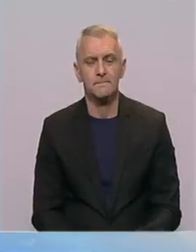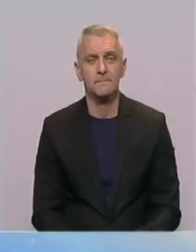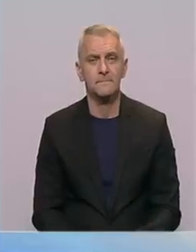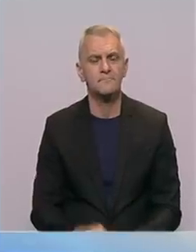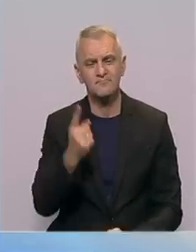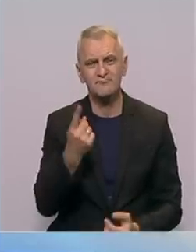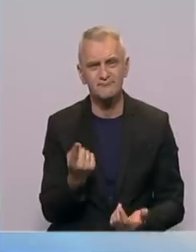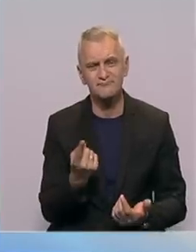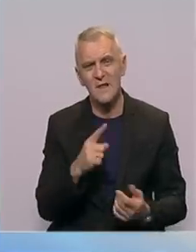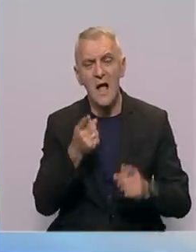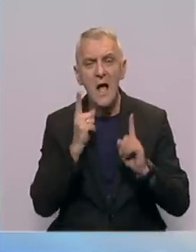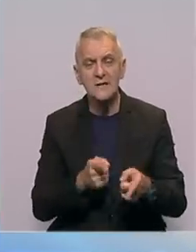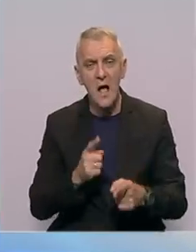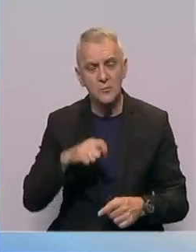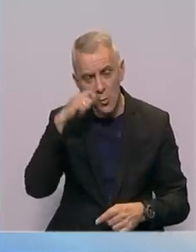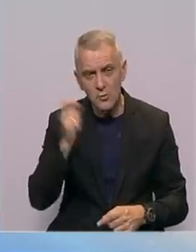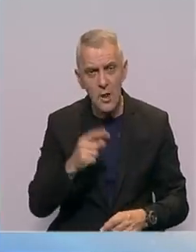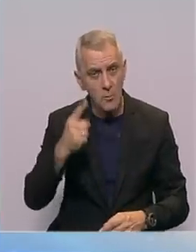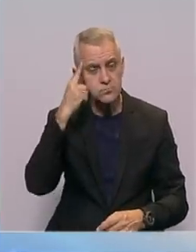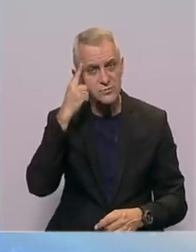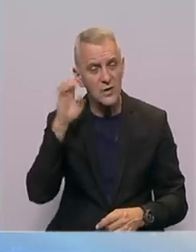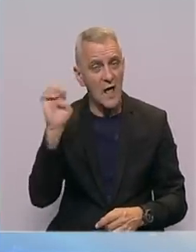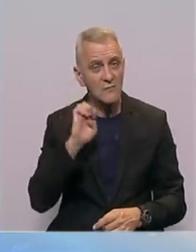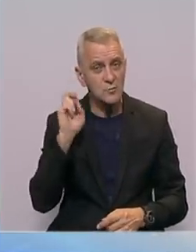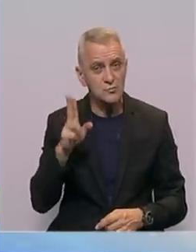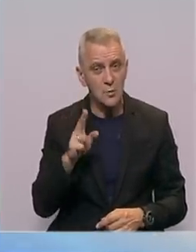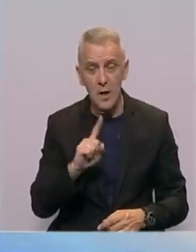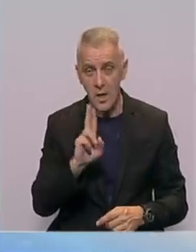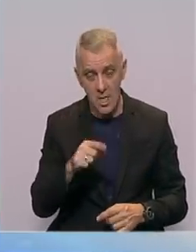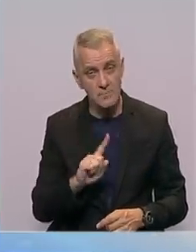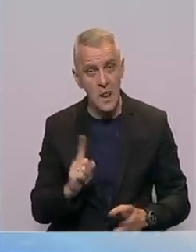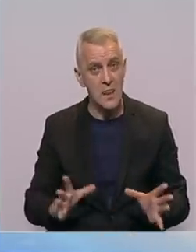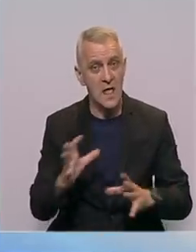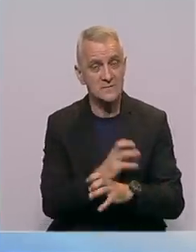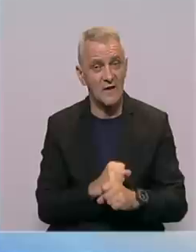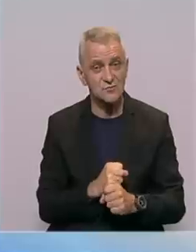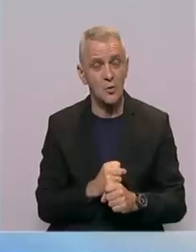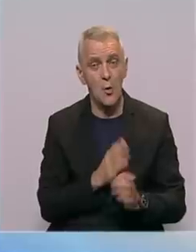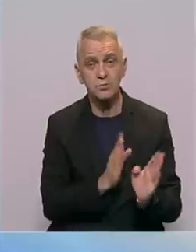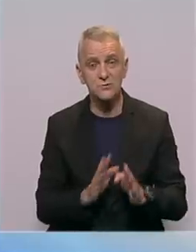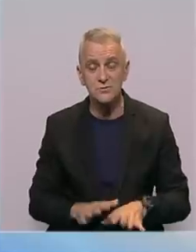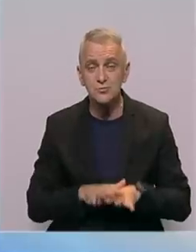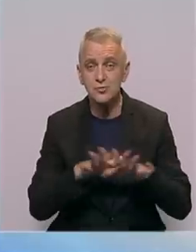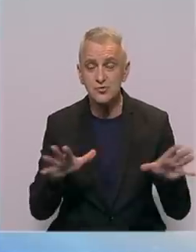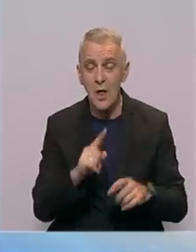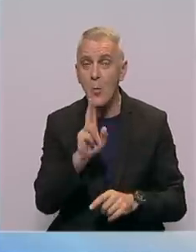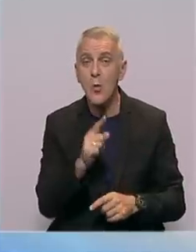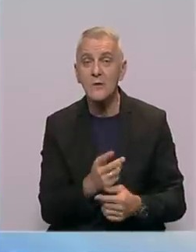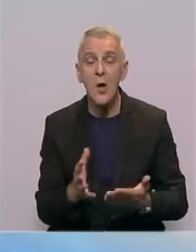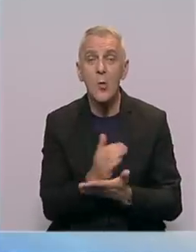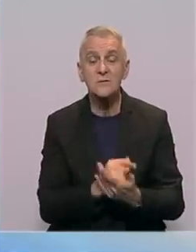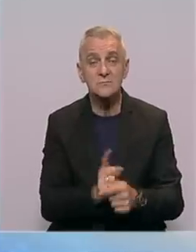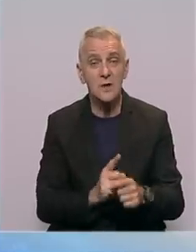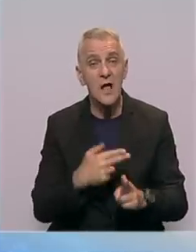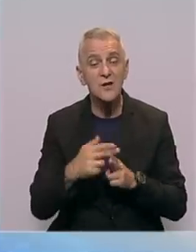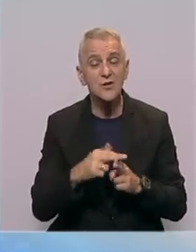Ironično je što je rat u Ukrajini podsjetio EU da na Zapadnom Balkanu imamo nezavršen proces proširenja. Na zemljama regije da iskoriste tranutak moraju rješiti